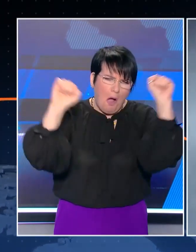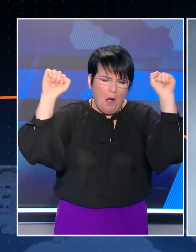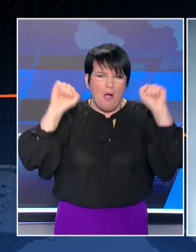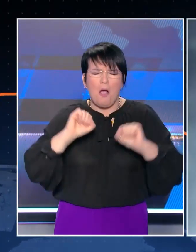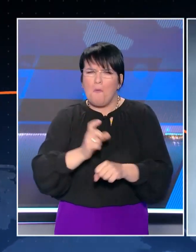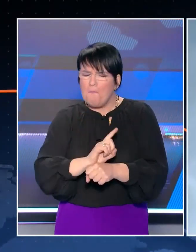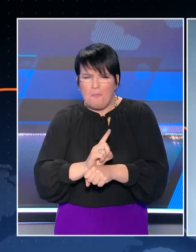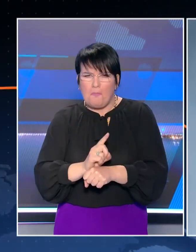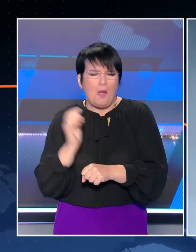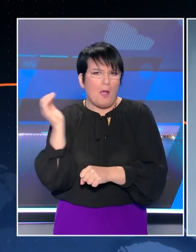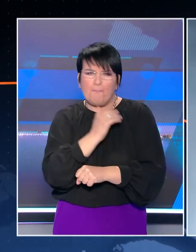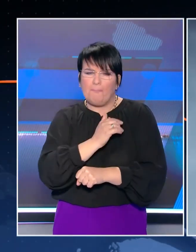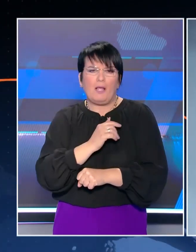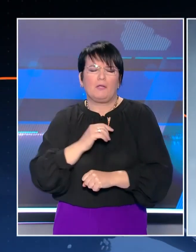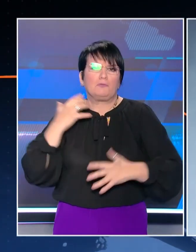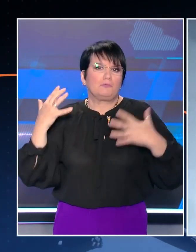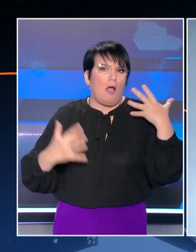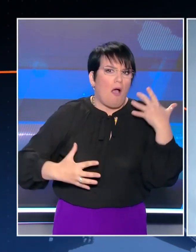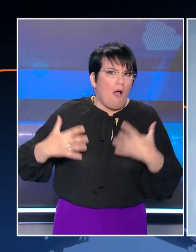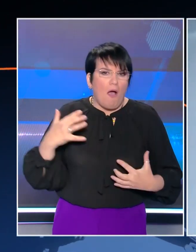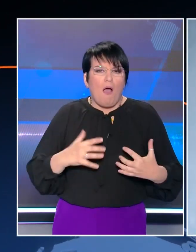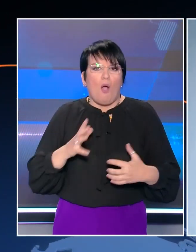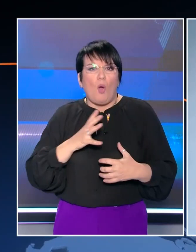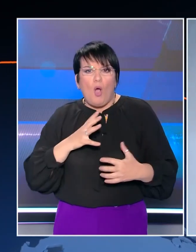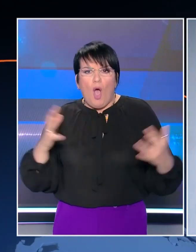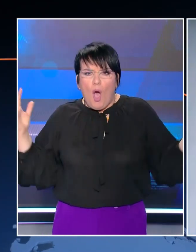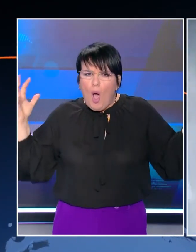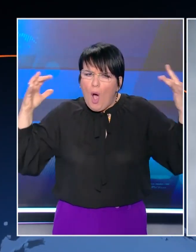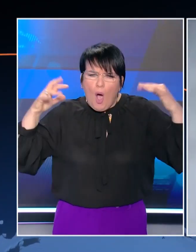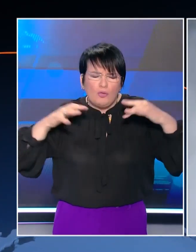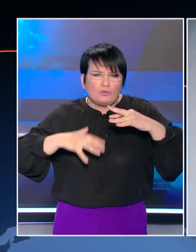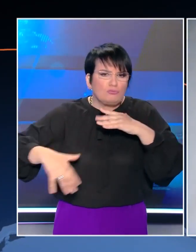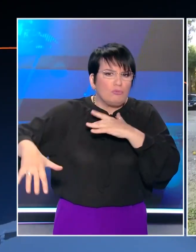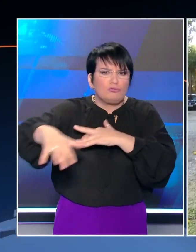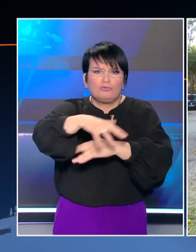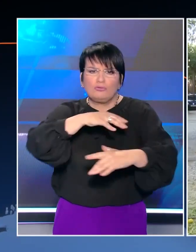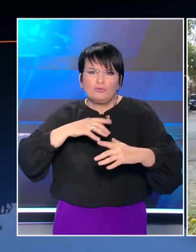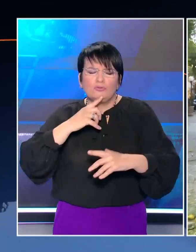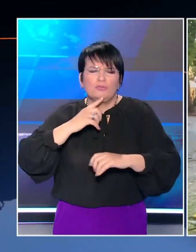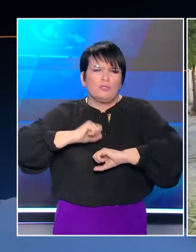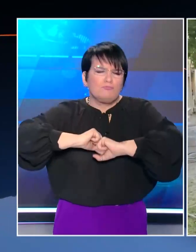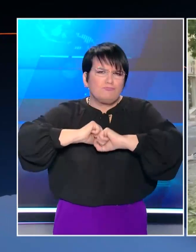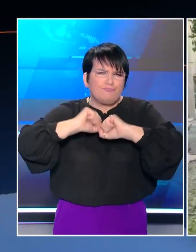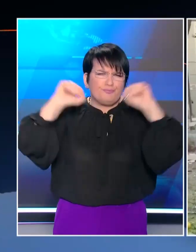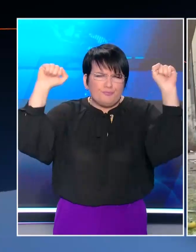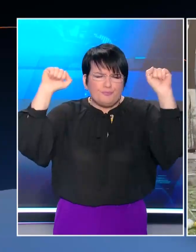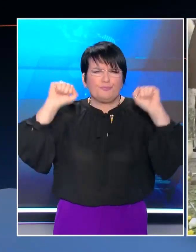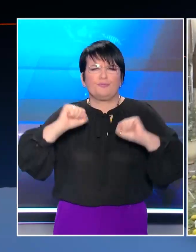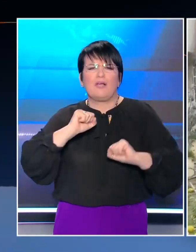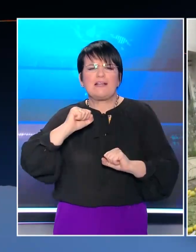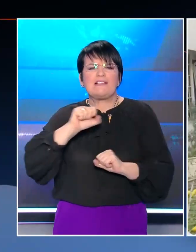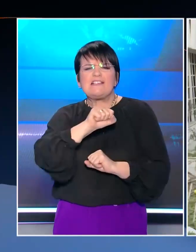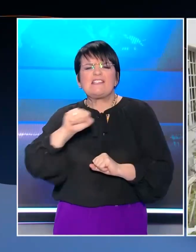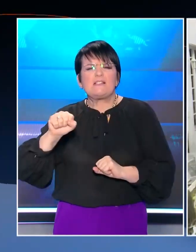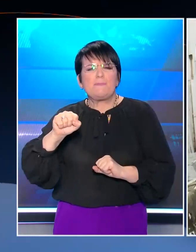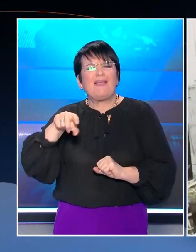Δευτερόλεπτα αργότερα στο σημείο επικρατεί πανικός. Μια ισχυρή έκρηξη σήκωσε τη γειτονιά στο πόδι. Βομπαρδισμένο τοπίο θυμίζει η Σπύρου Λούη